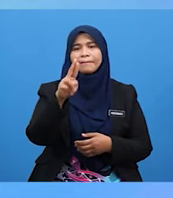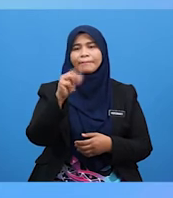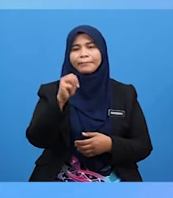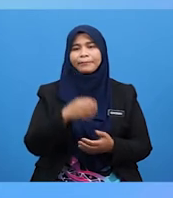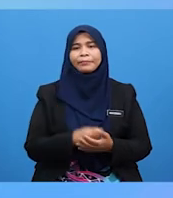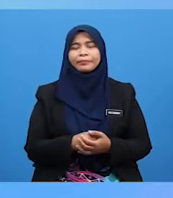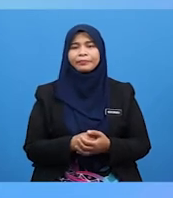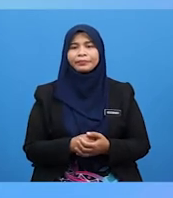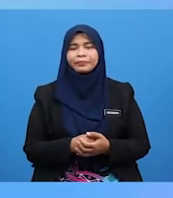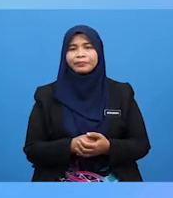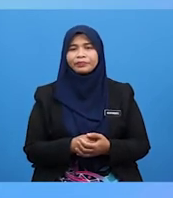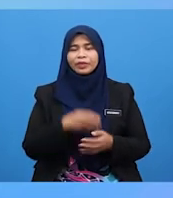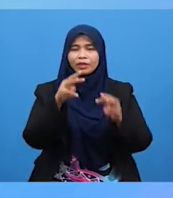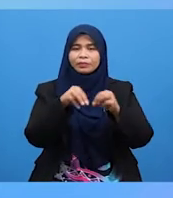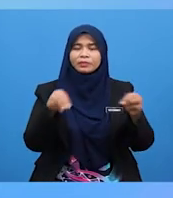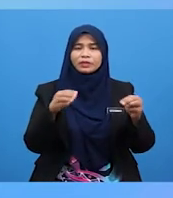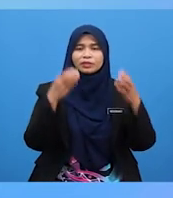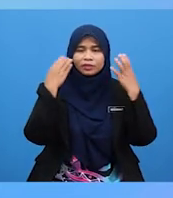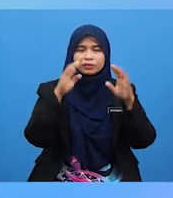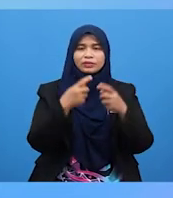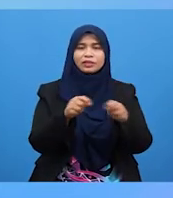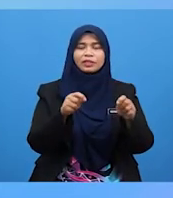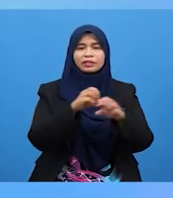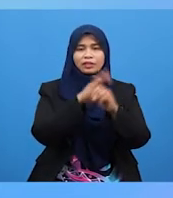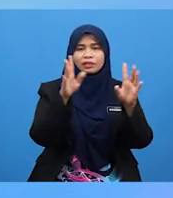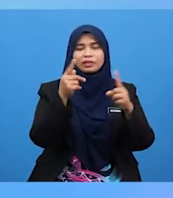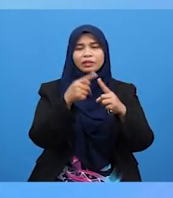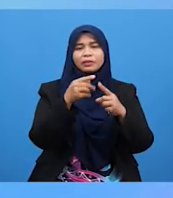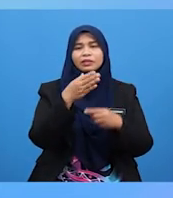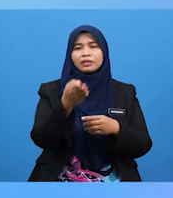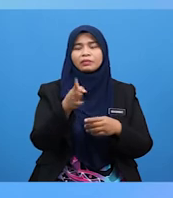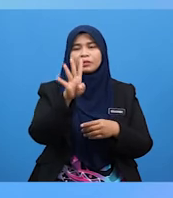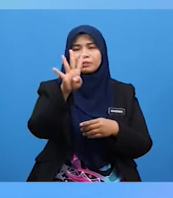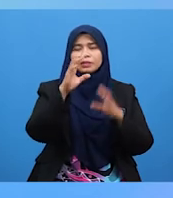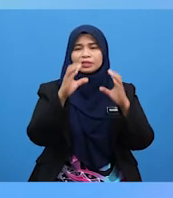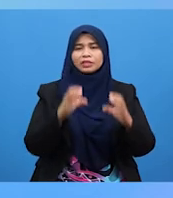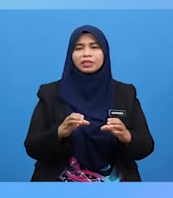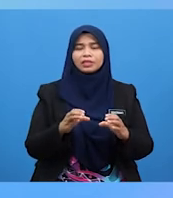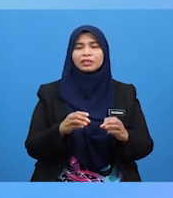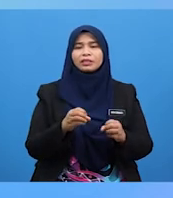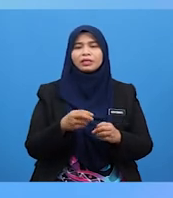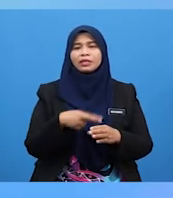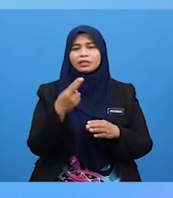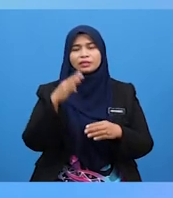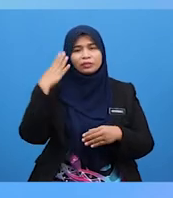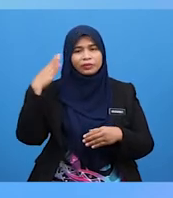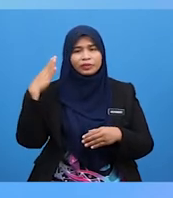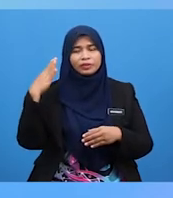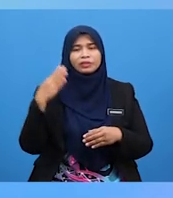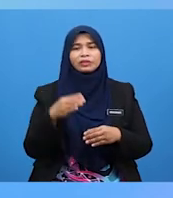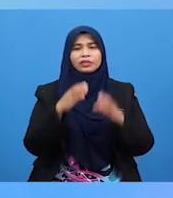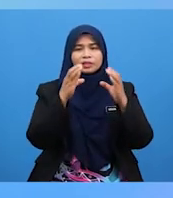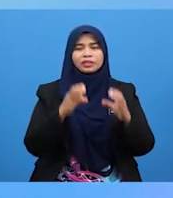Murid-murid Cikgu Telah Terangkan Kepada Kamu Empat Cara Penghasilan Bunyi